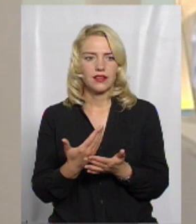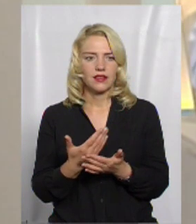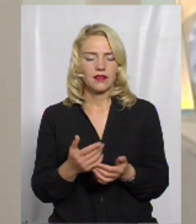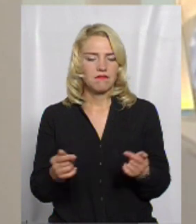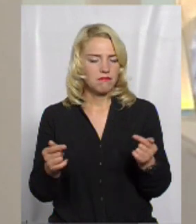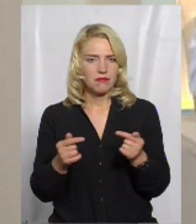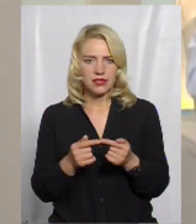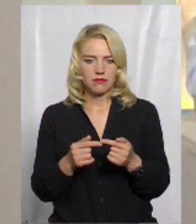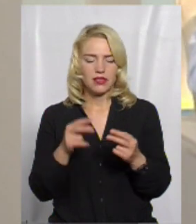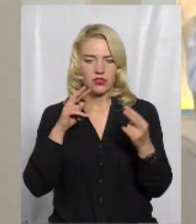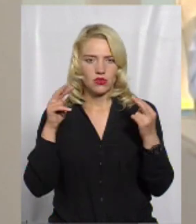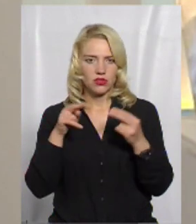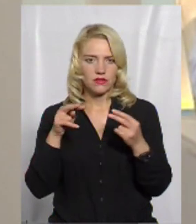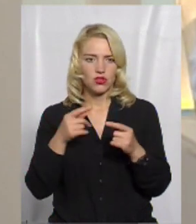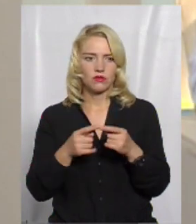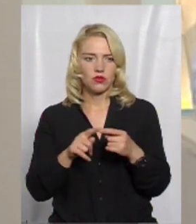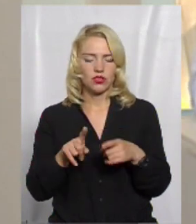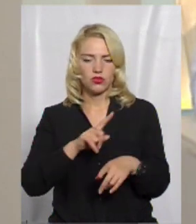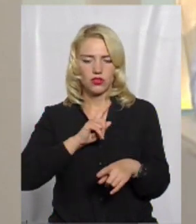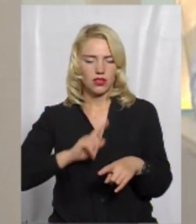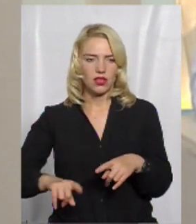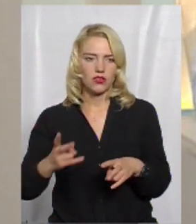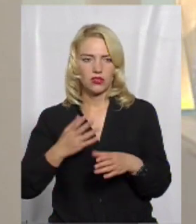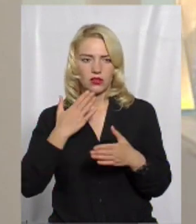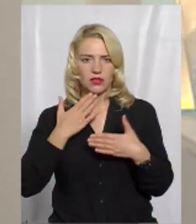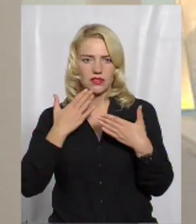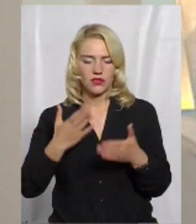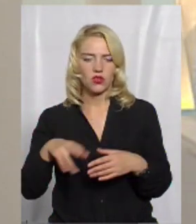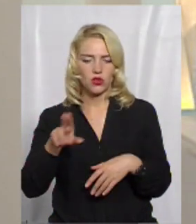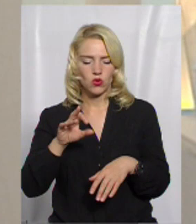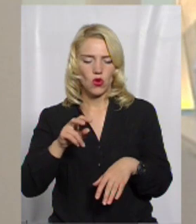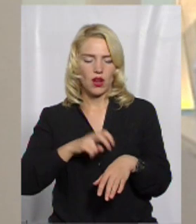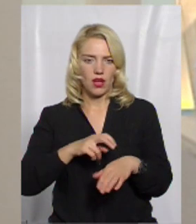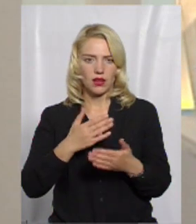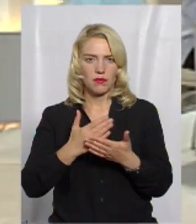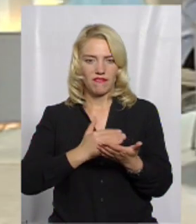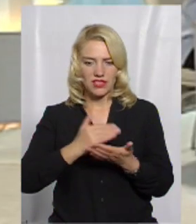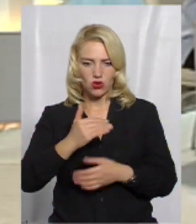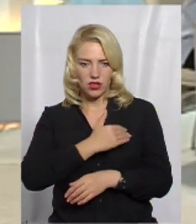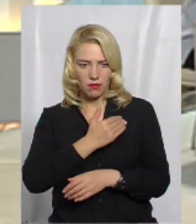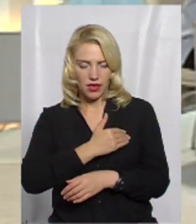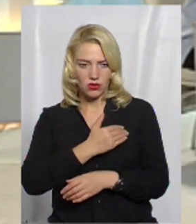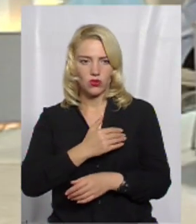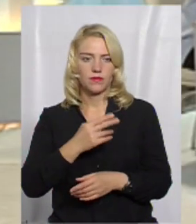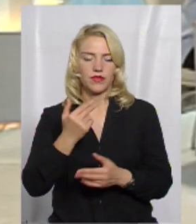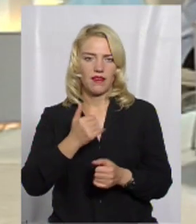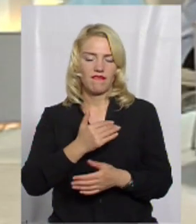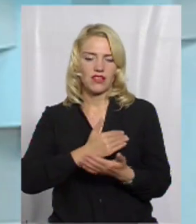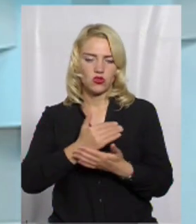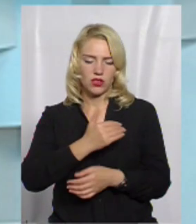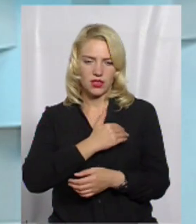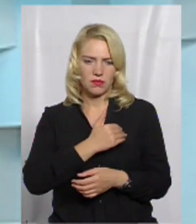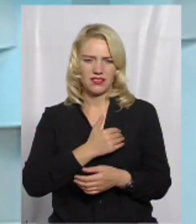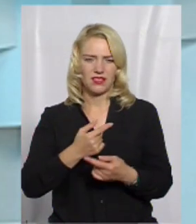безперечно свідчать про те, що негайно треба звертатися до лікаря? Висока температура? Ну, висока температура,